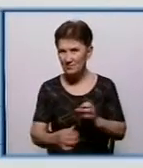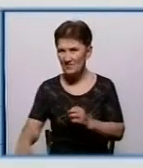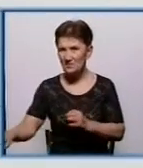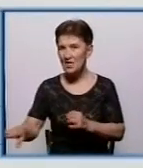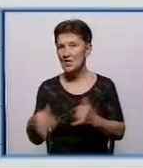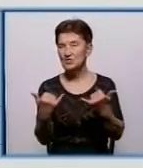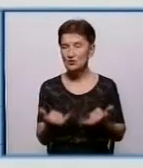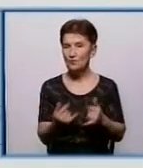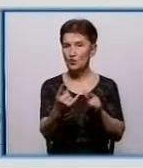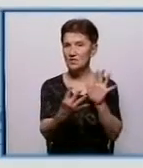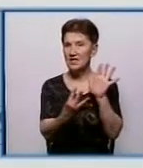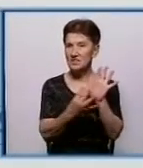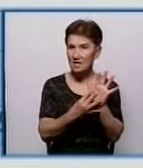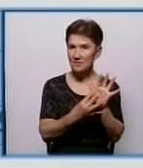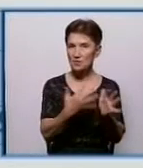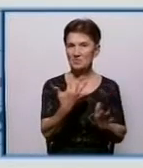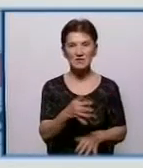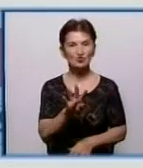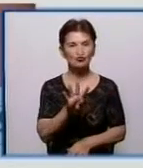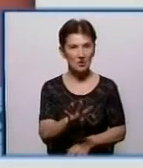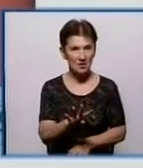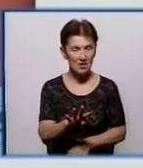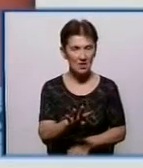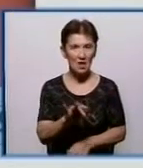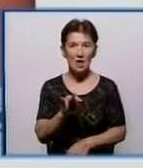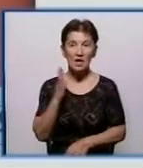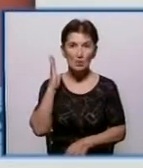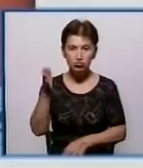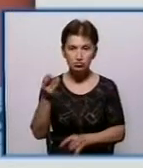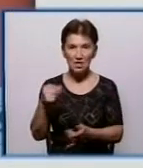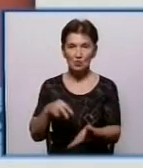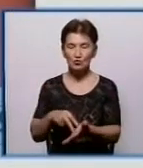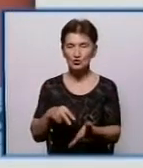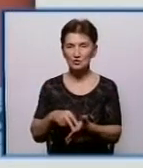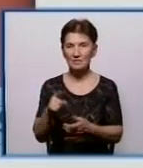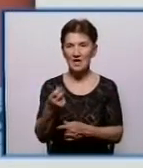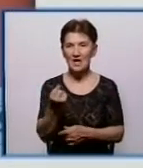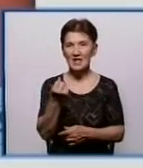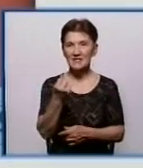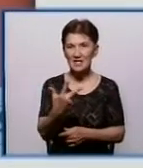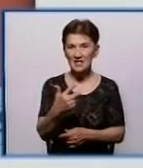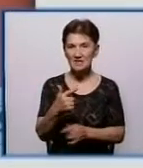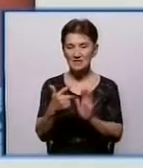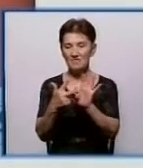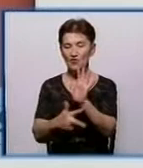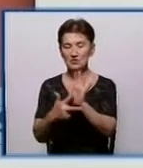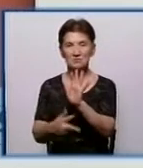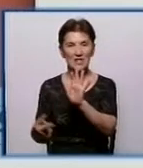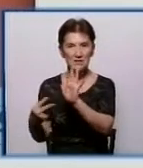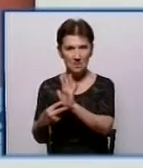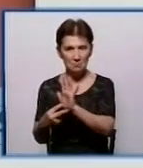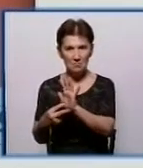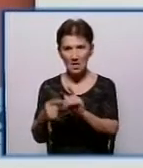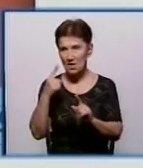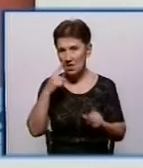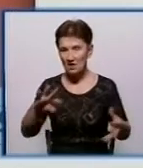сьогодні 9,54 і буде коштувати 13,87. В результаті,